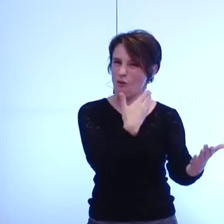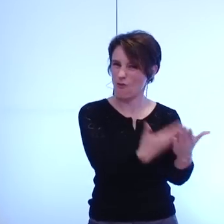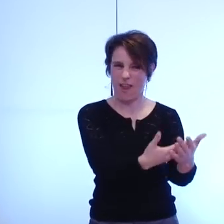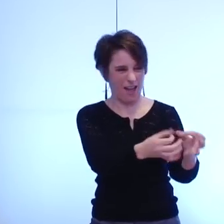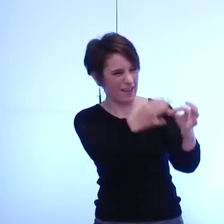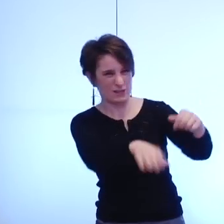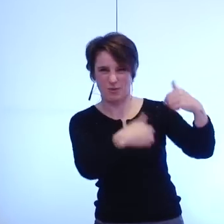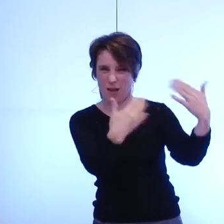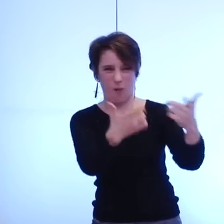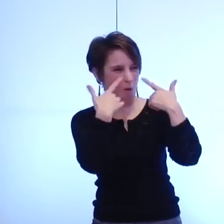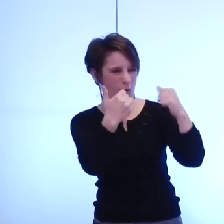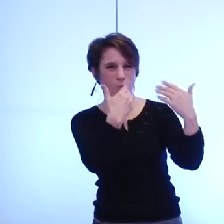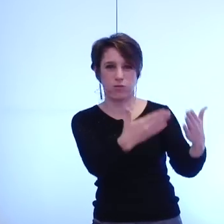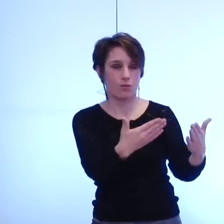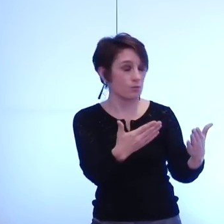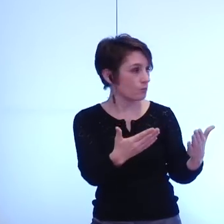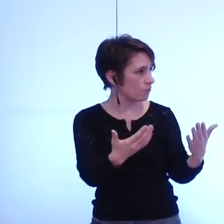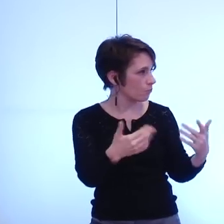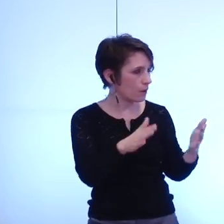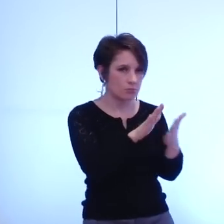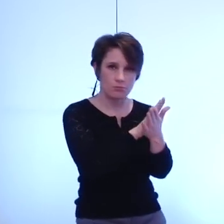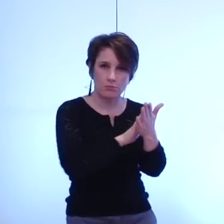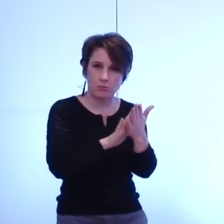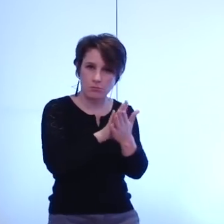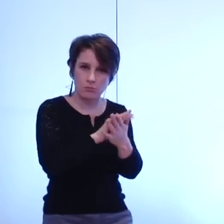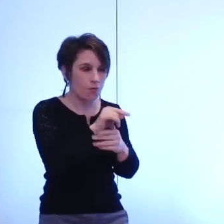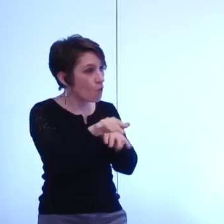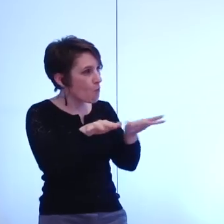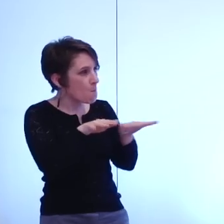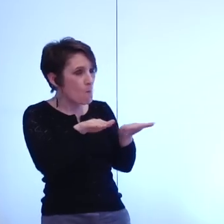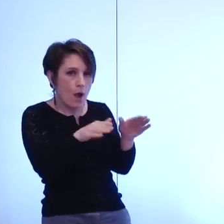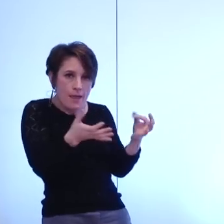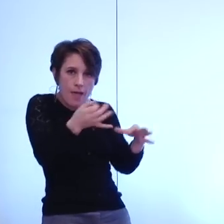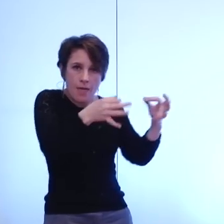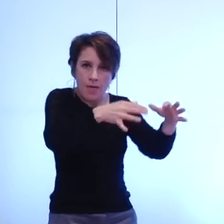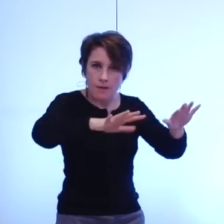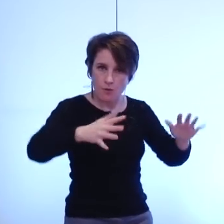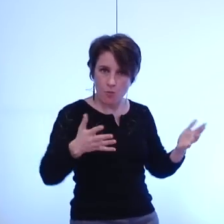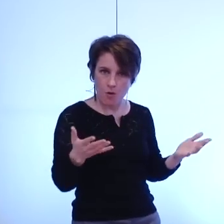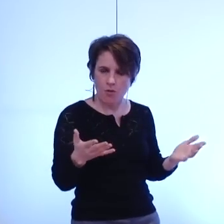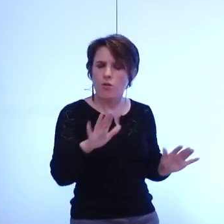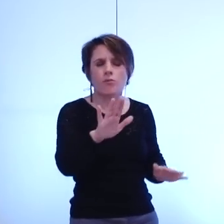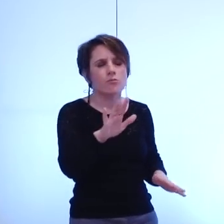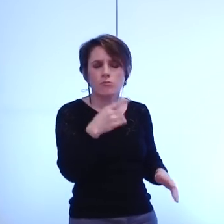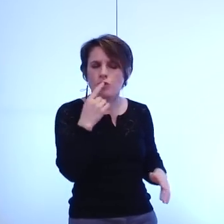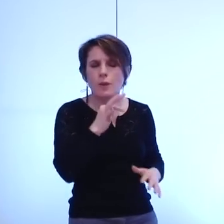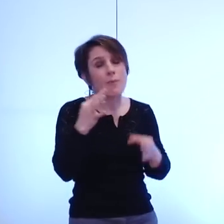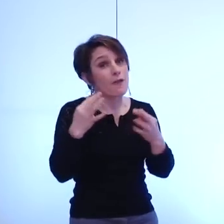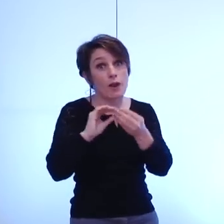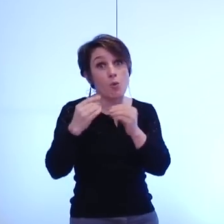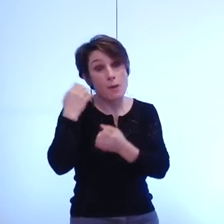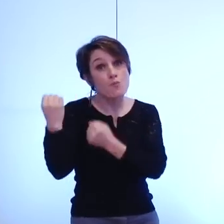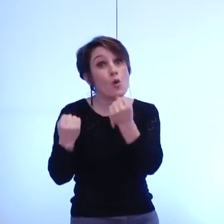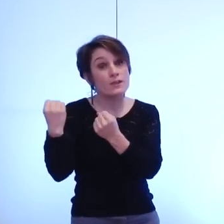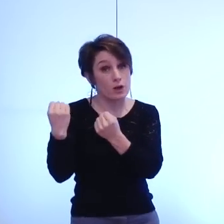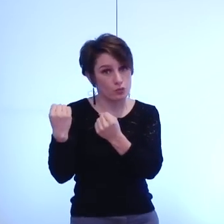mais quel moyen pour faire cela je ne parle pas des contraintes pour les automobilistes parce qu'on l'a